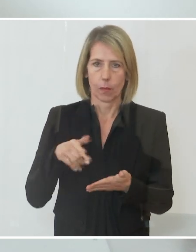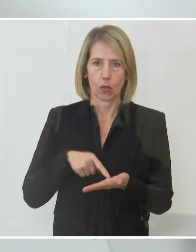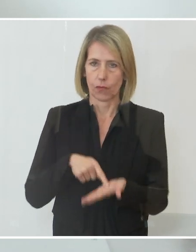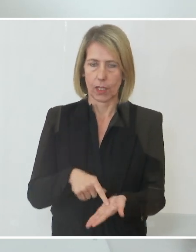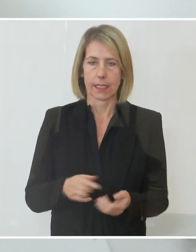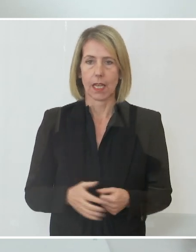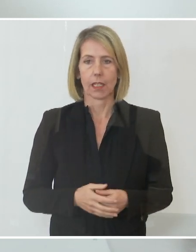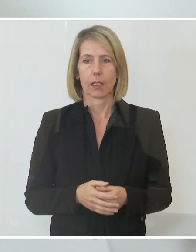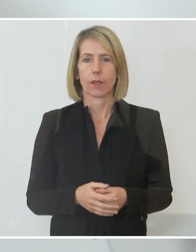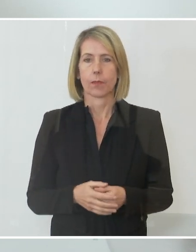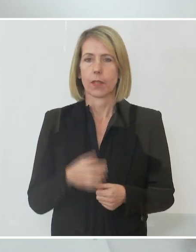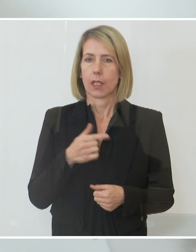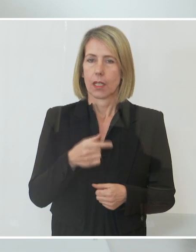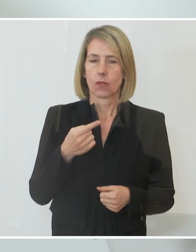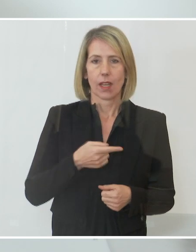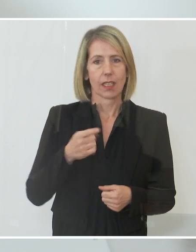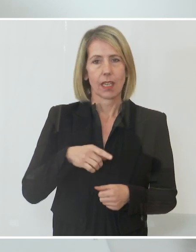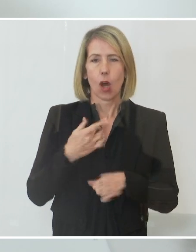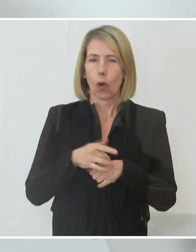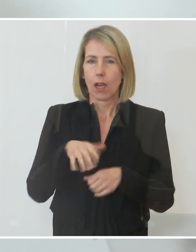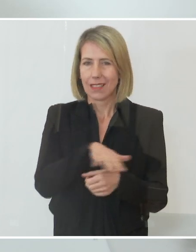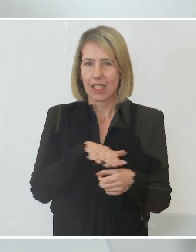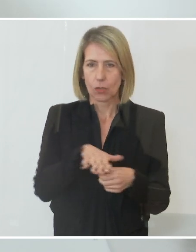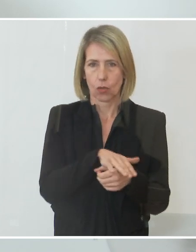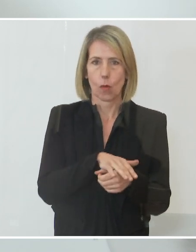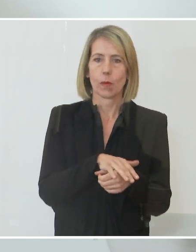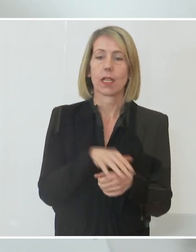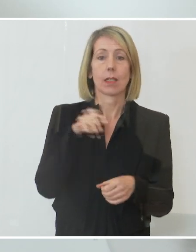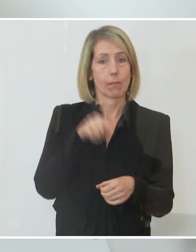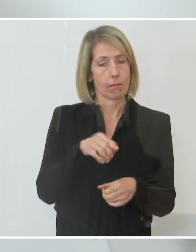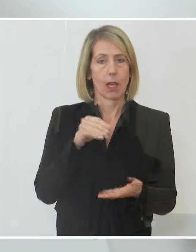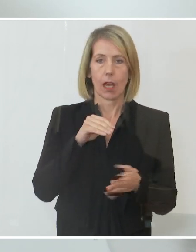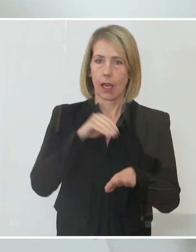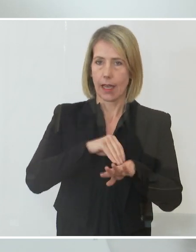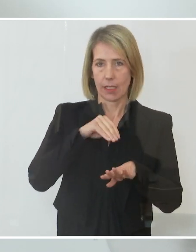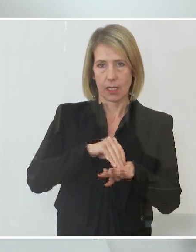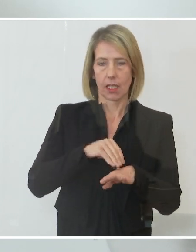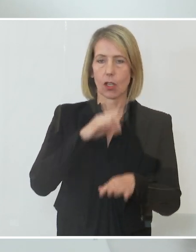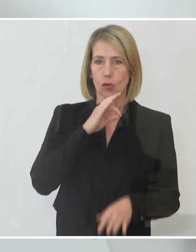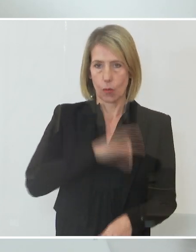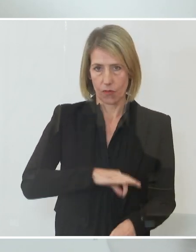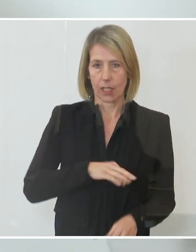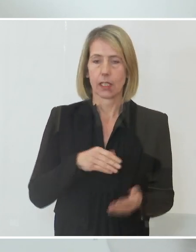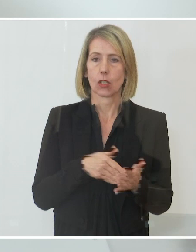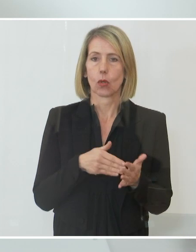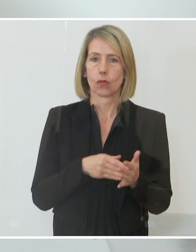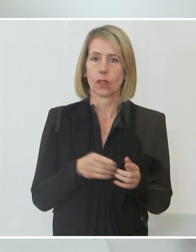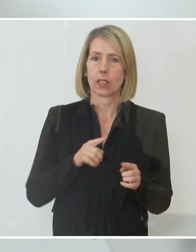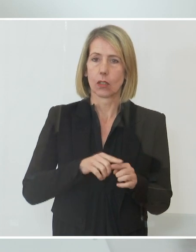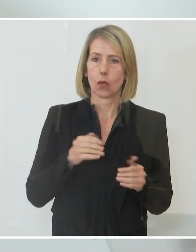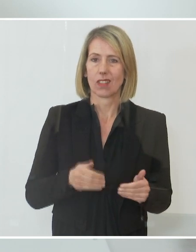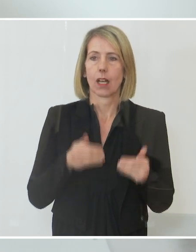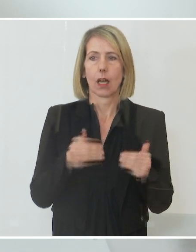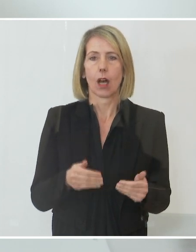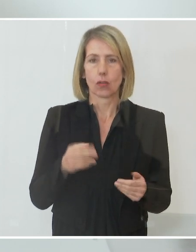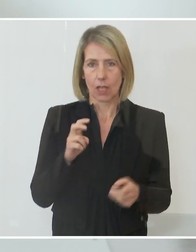flicht gilt auch in der Gastronomie. Zudem hier eine Registrierungspflicht sowie auch eine FFP2Pflicht außerhalb des Sitzplatz